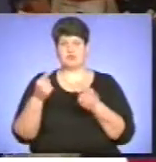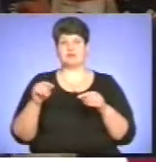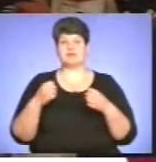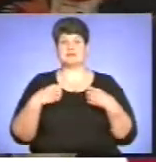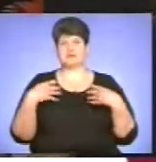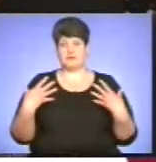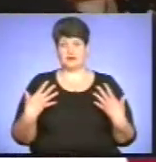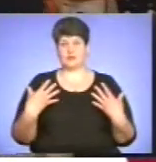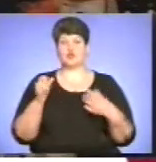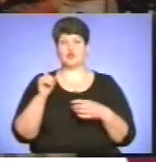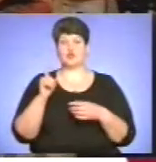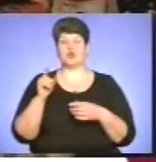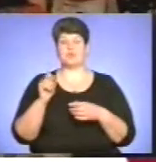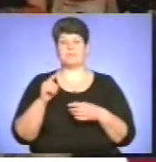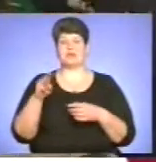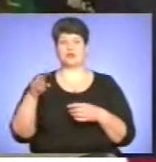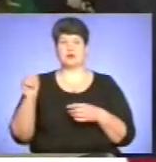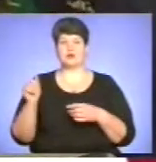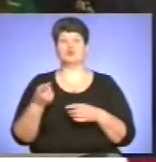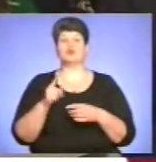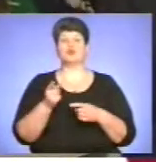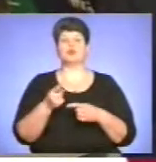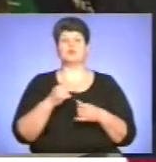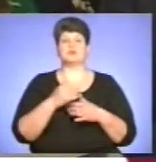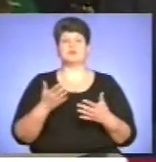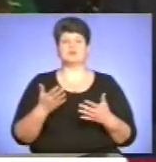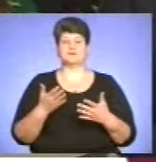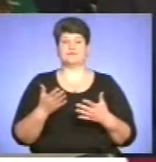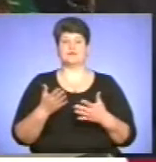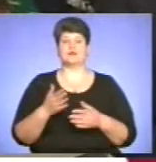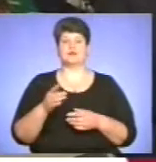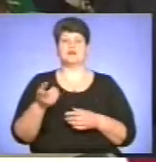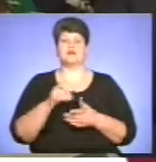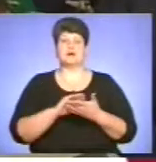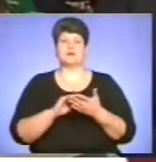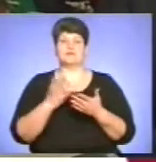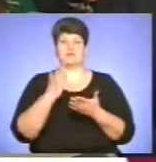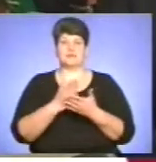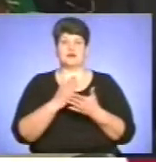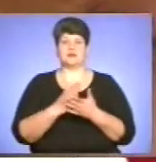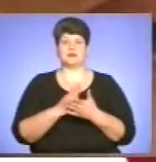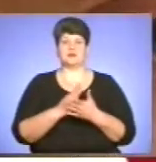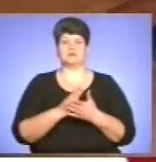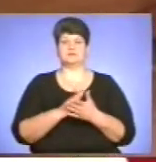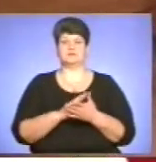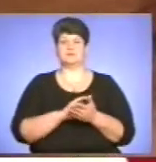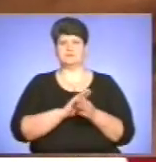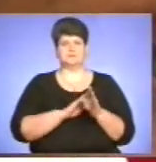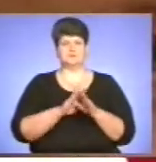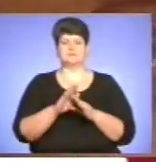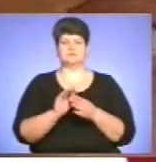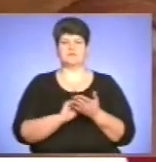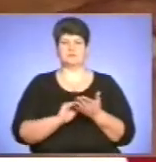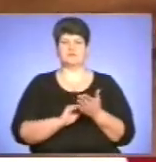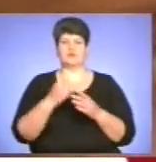для «Золотої пекторалі», то чому Тернопіль не може? Володимир Погорецький впродовж видання журналу набув слави як категоричний редактор. У нього лише